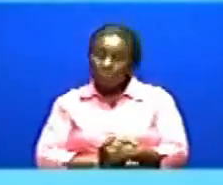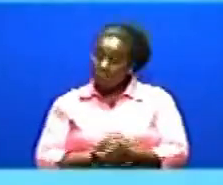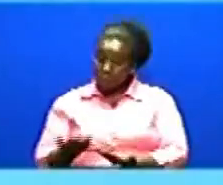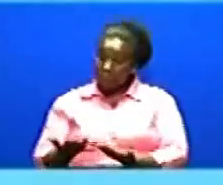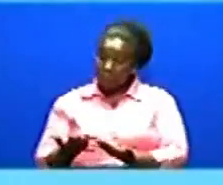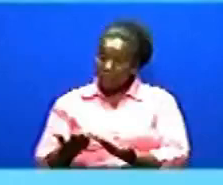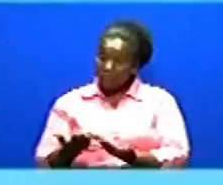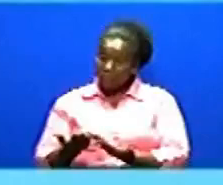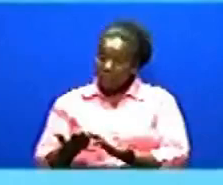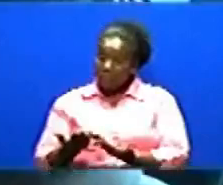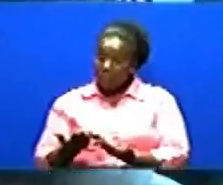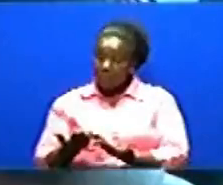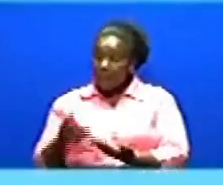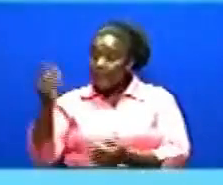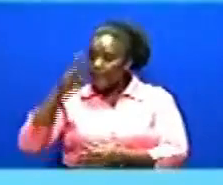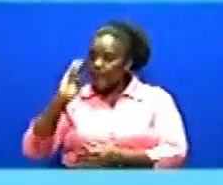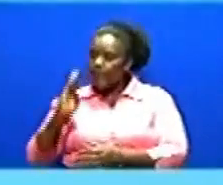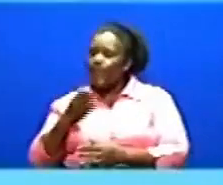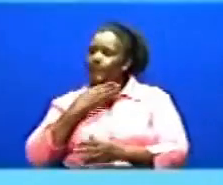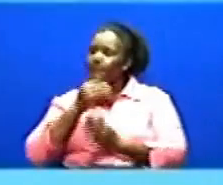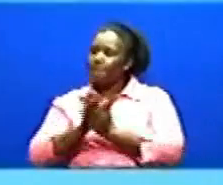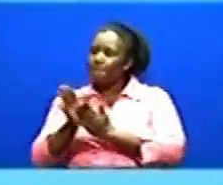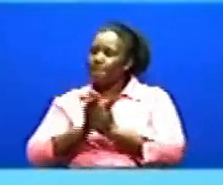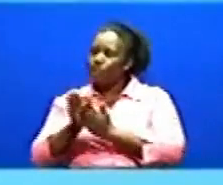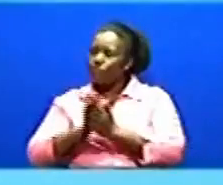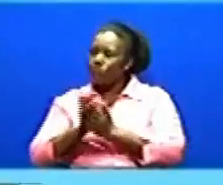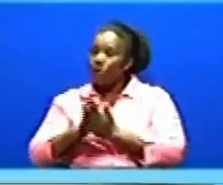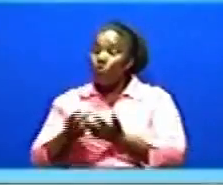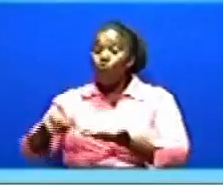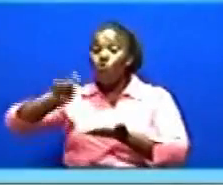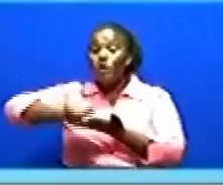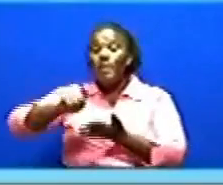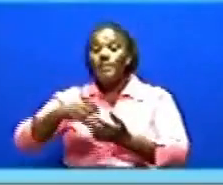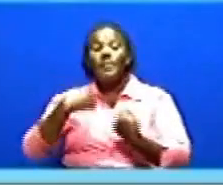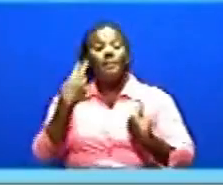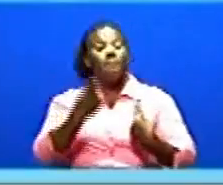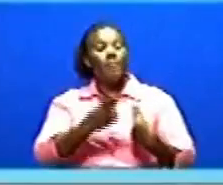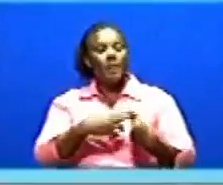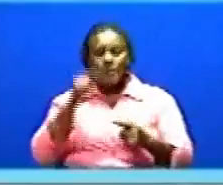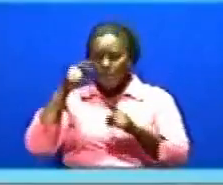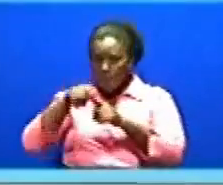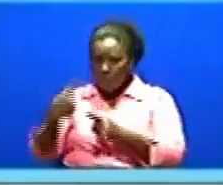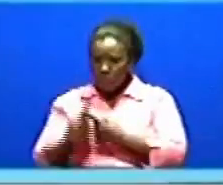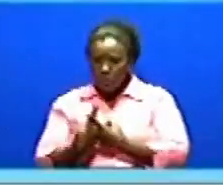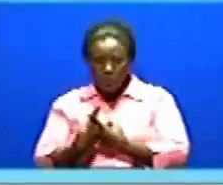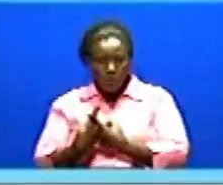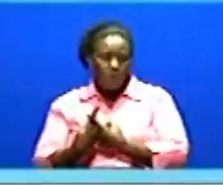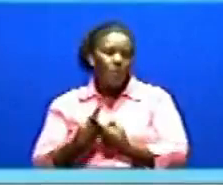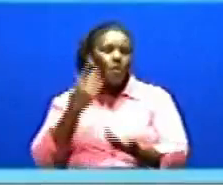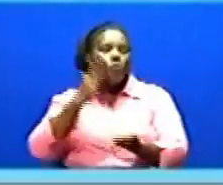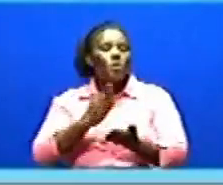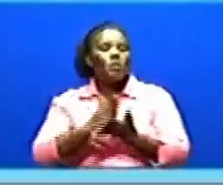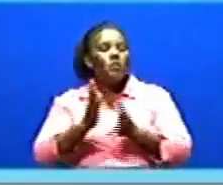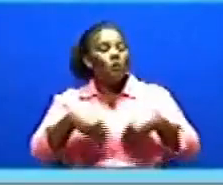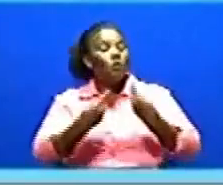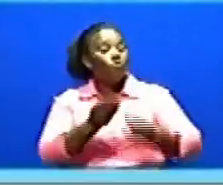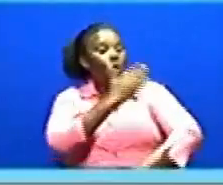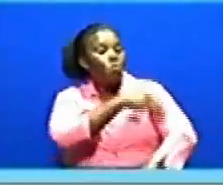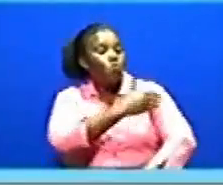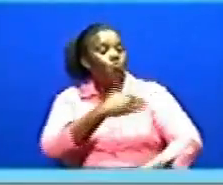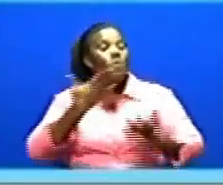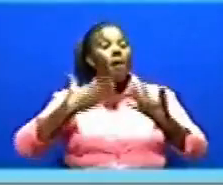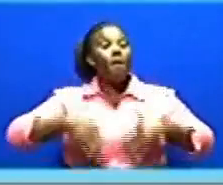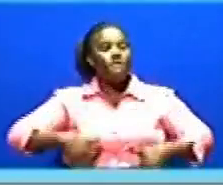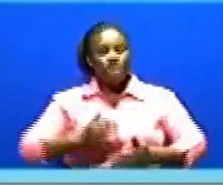kuungeza nguvu katika sekta ya Afya Wanaenda kufanya shuhuli balimbali za kuimarisha utowaji wa huduma za